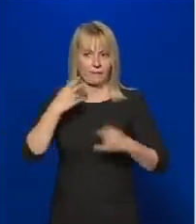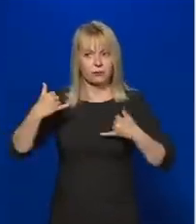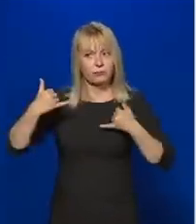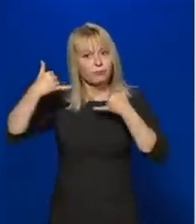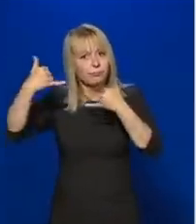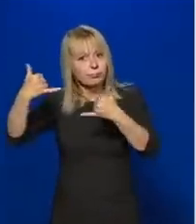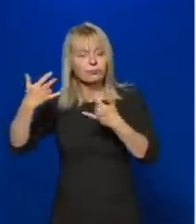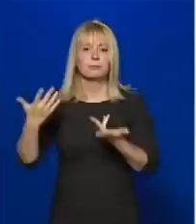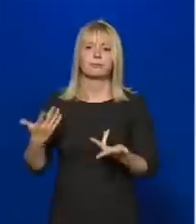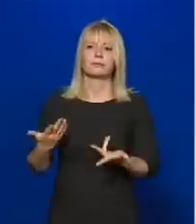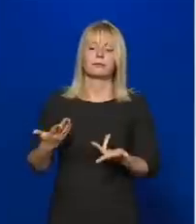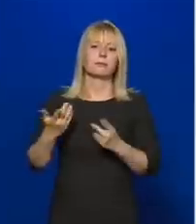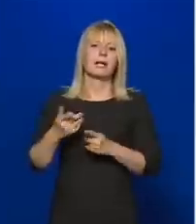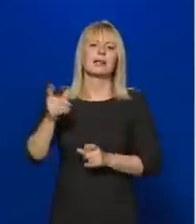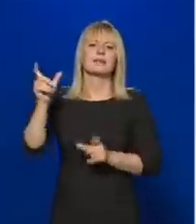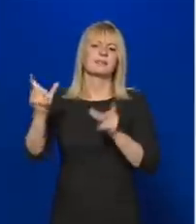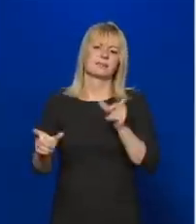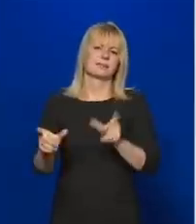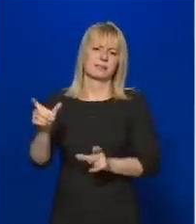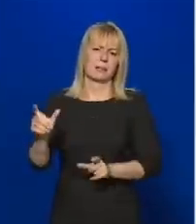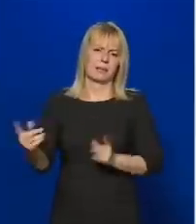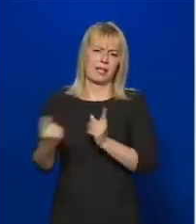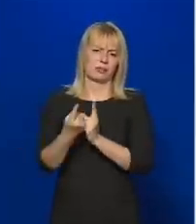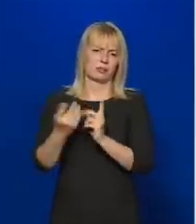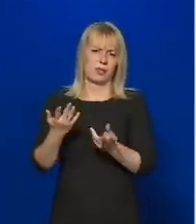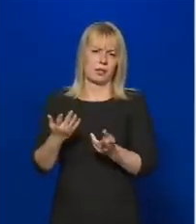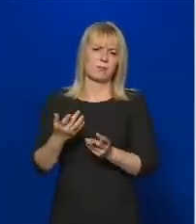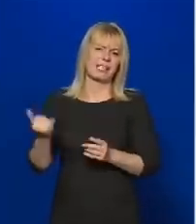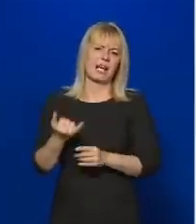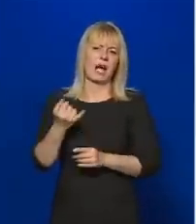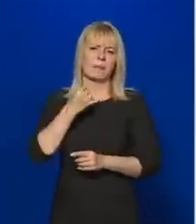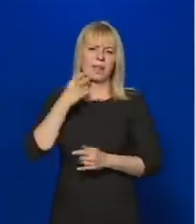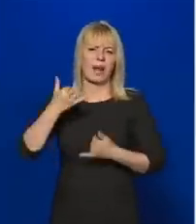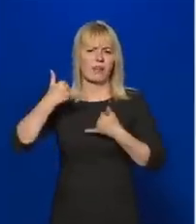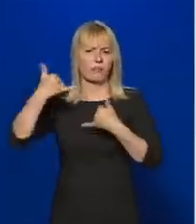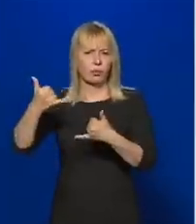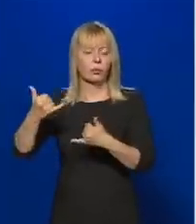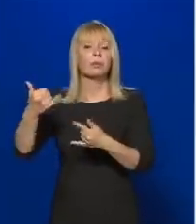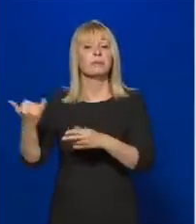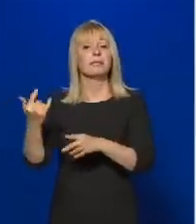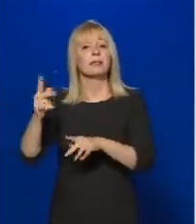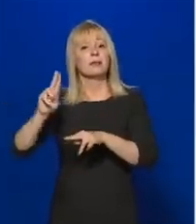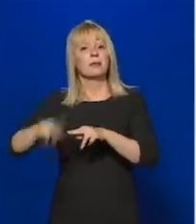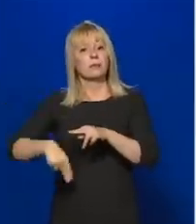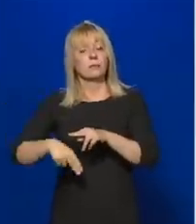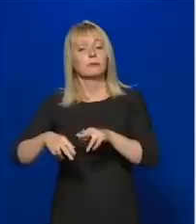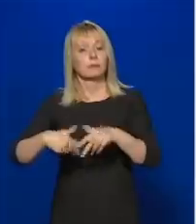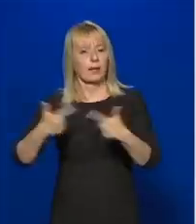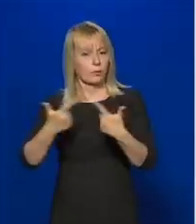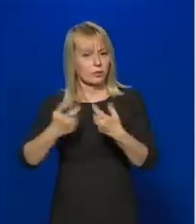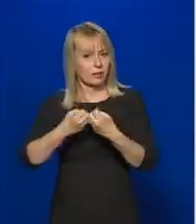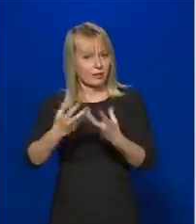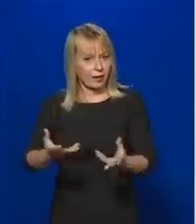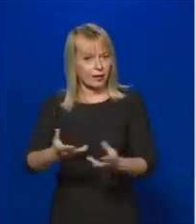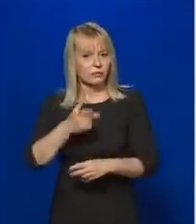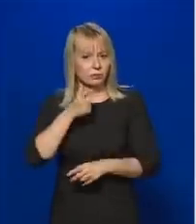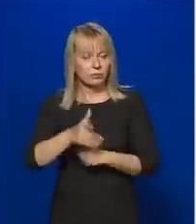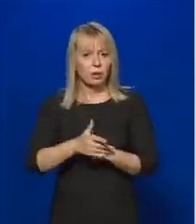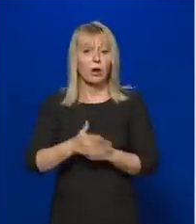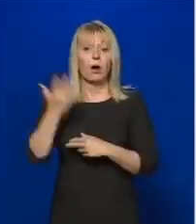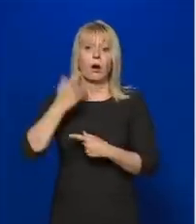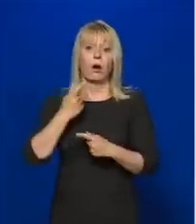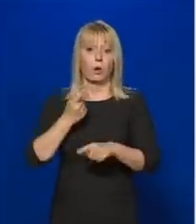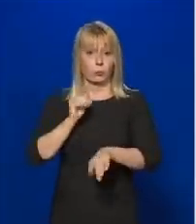ritkábban személyesek, és gyakrabban történnek telefonon, és ezekről adunk is utólag mindig tájékoztatást, tehát hogyha túl leszünk a